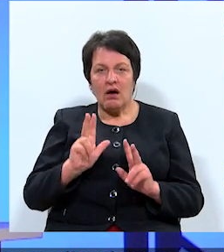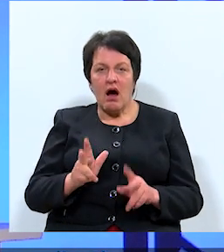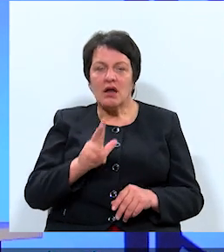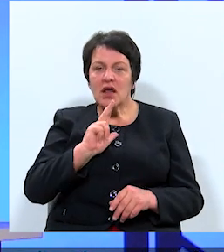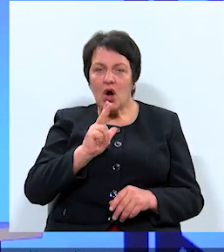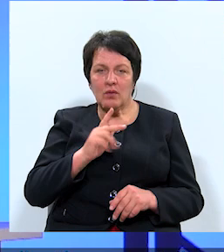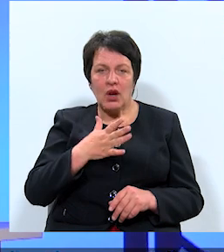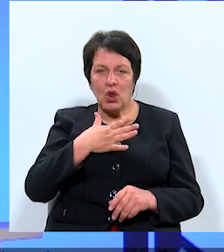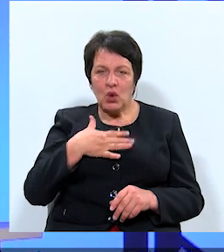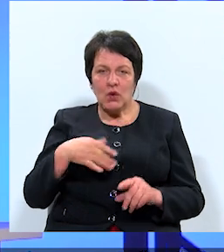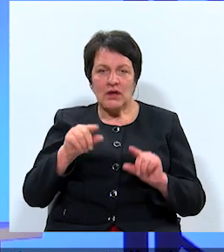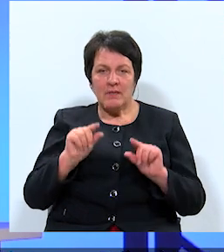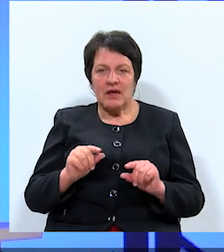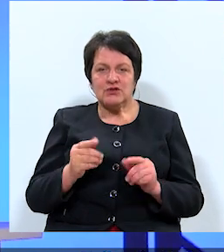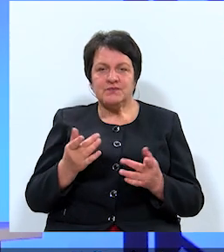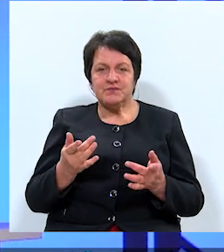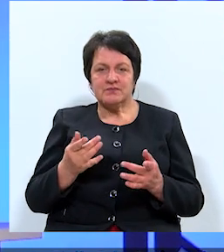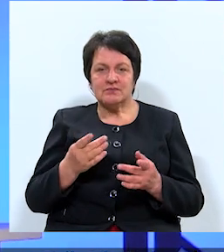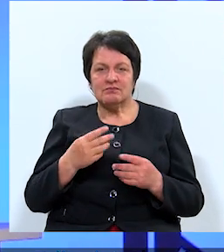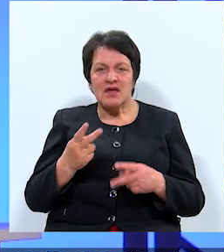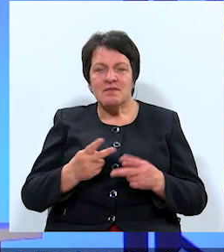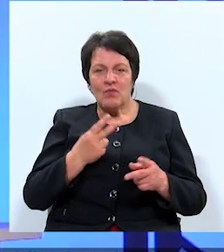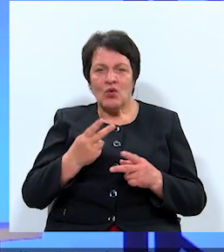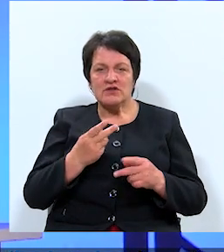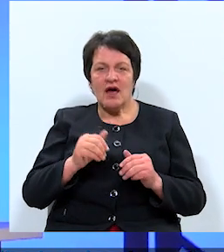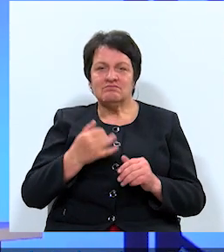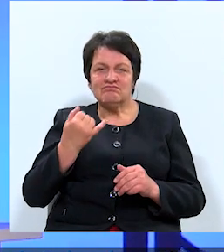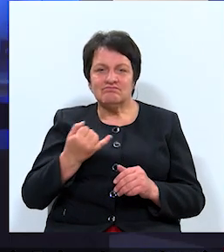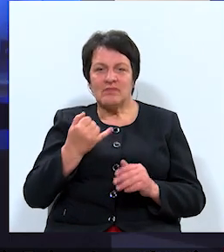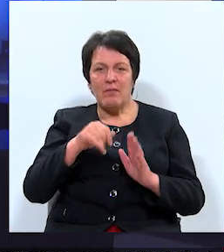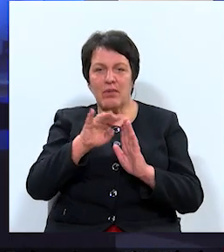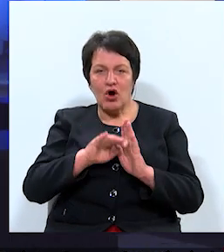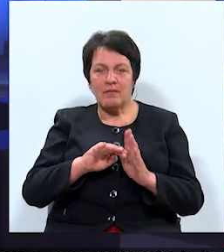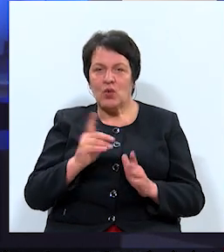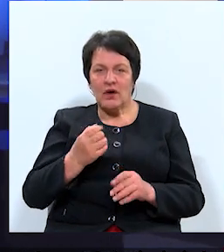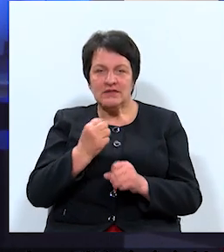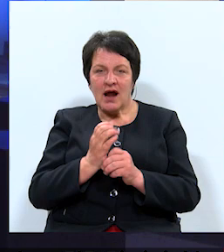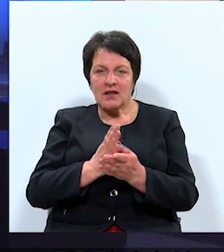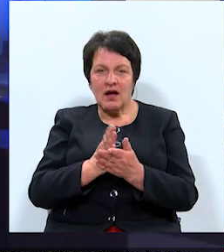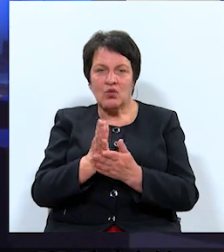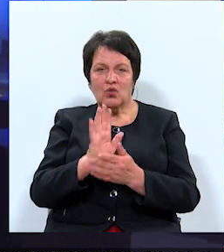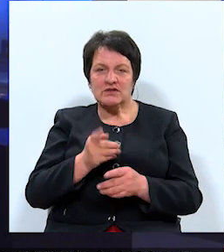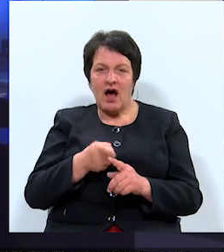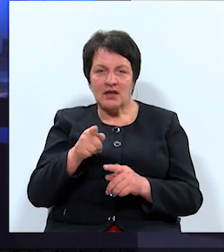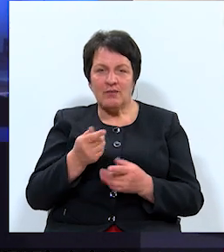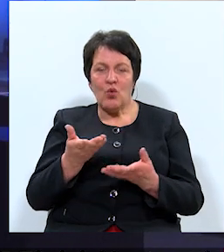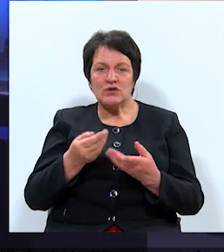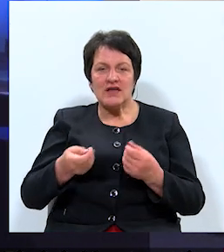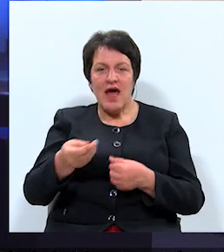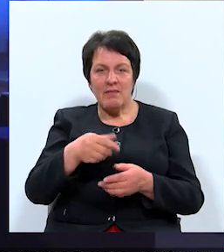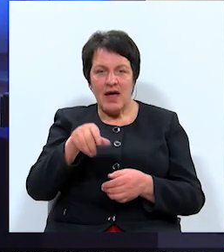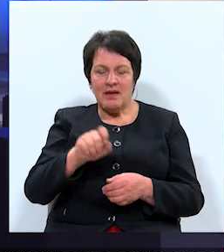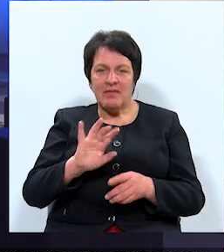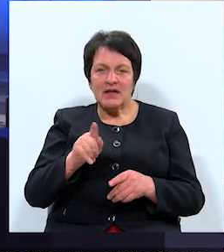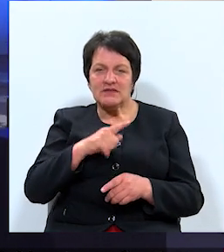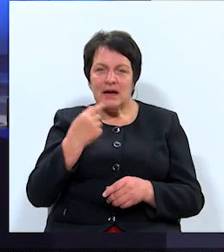ļoti maz impulsi. Programma, kuri strādā uz tādiem uzņēmējiem, bet tas ir īstenībā daudz par maz.